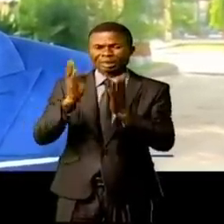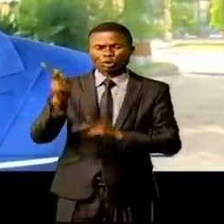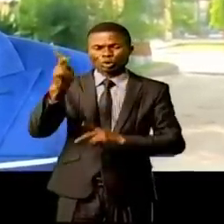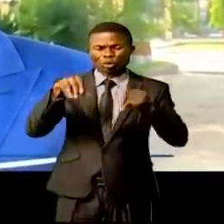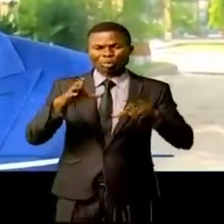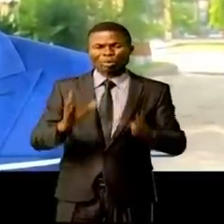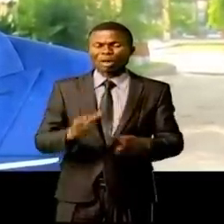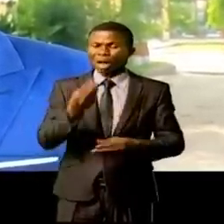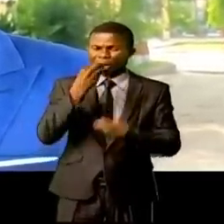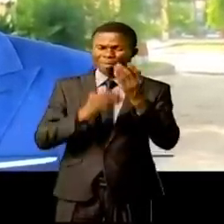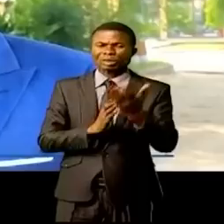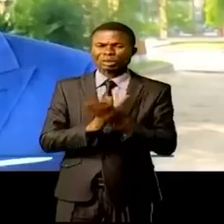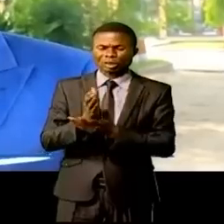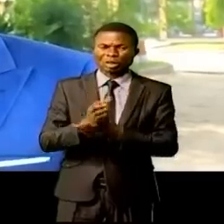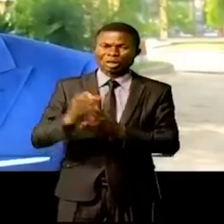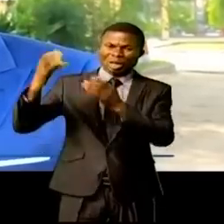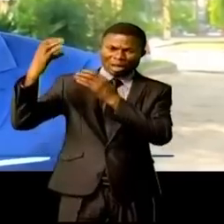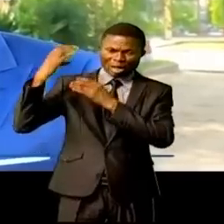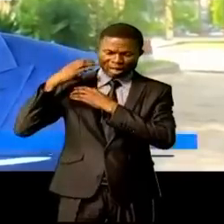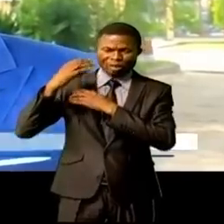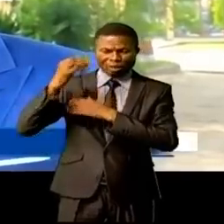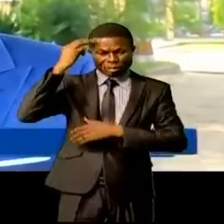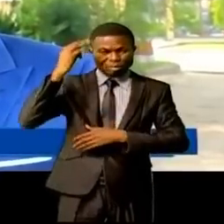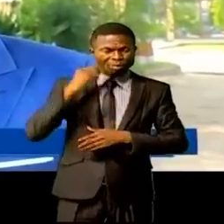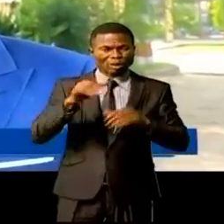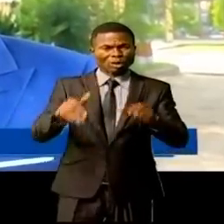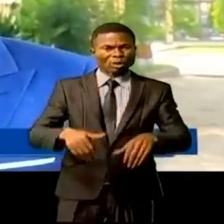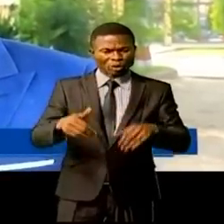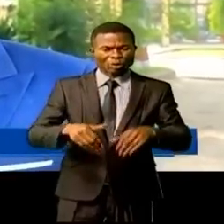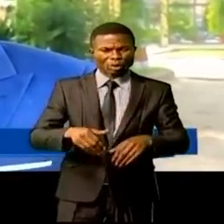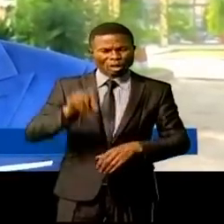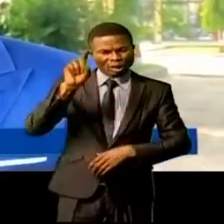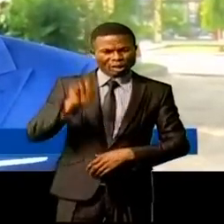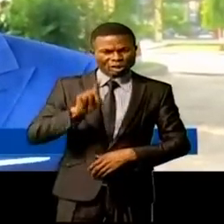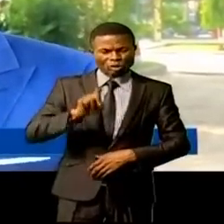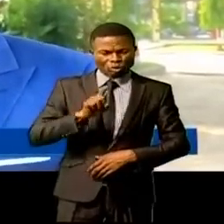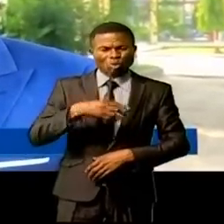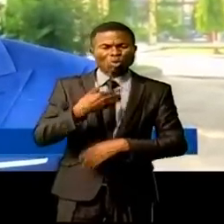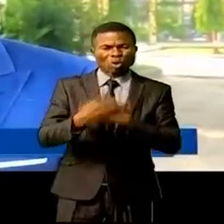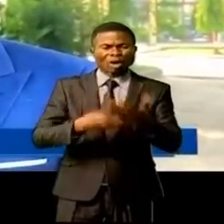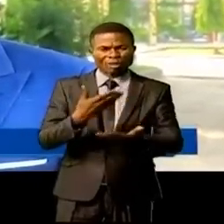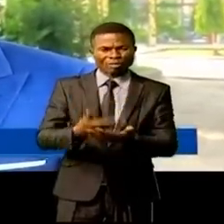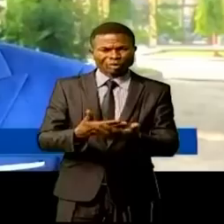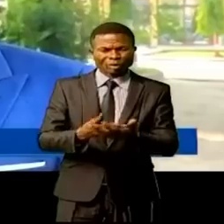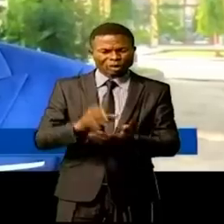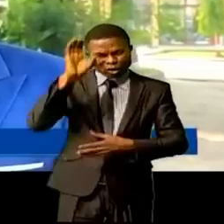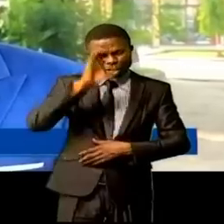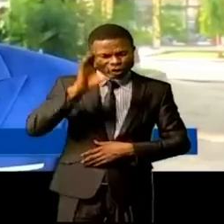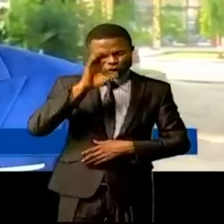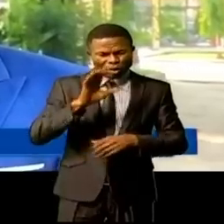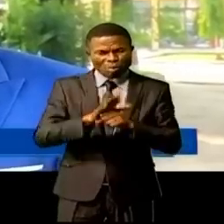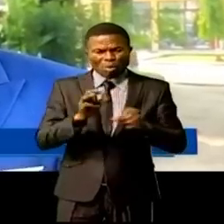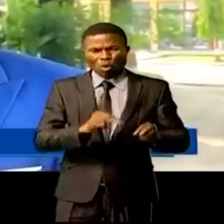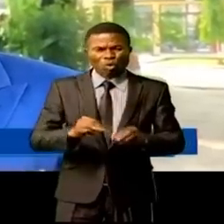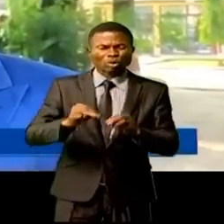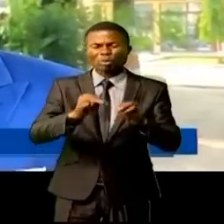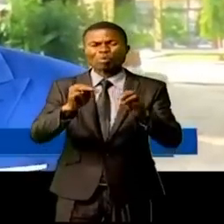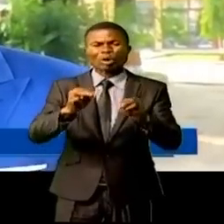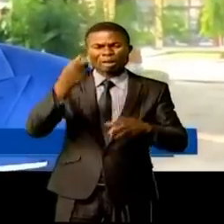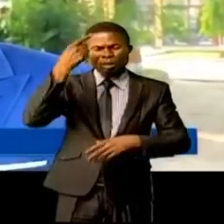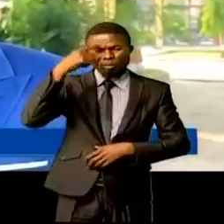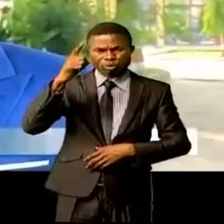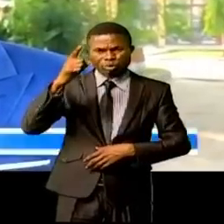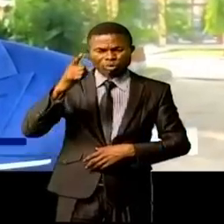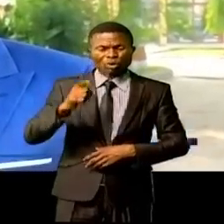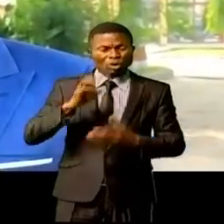C'est la charge qu'a notre ministre de l'Agriculture, Désiré Zingabirian, qui est en train de mener de gauche à droite afin